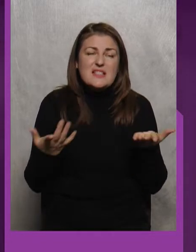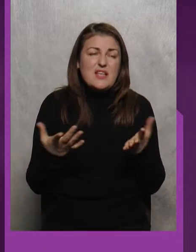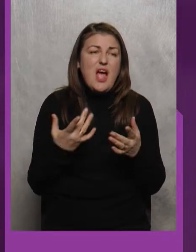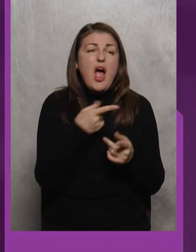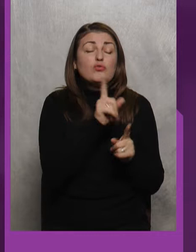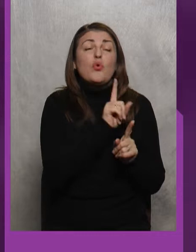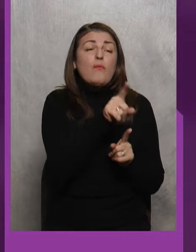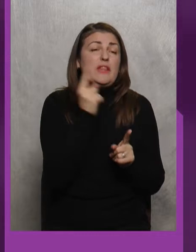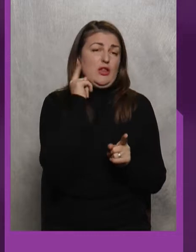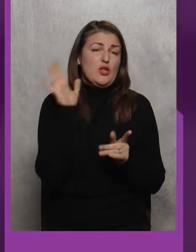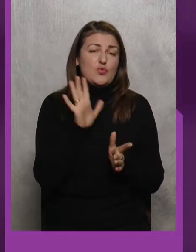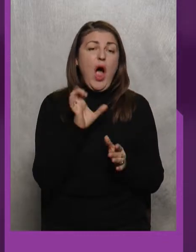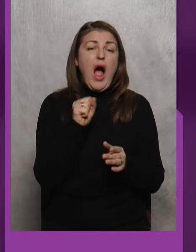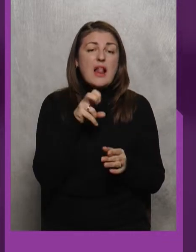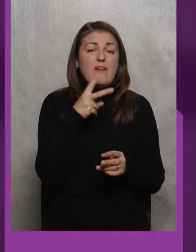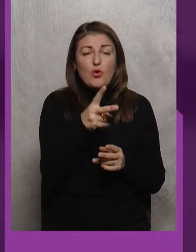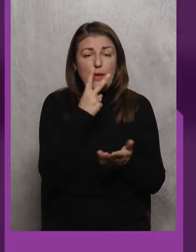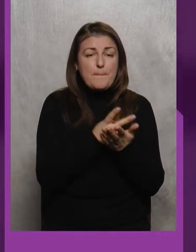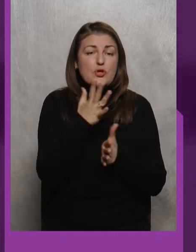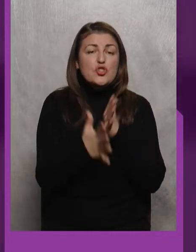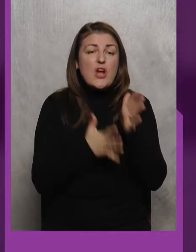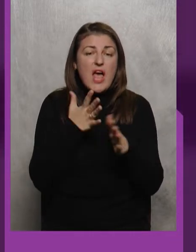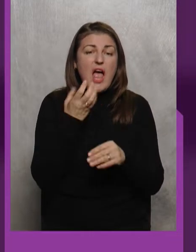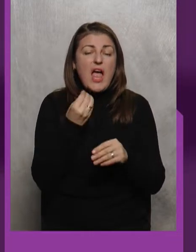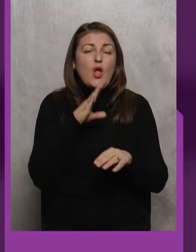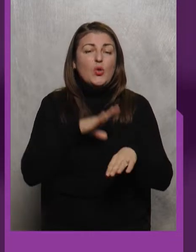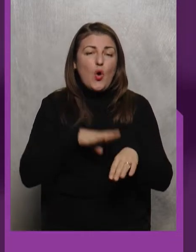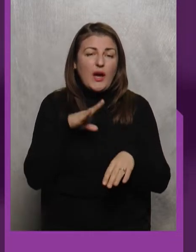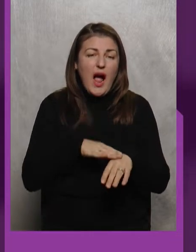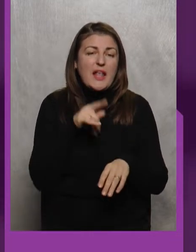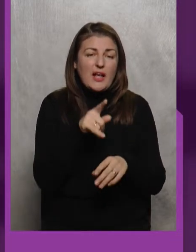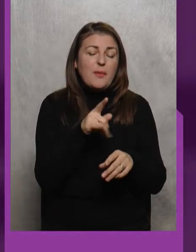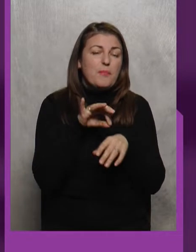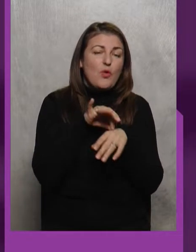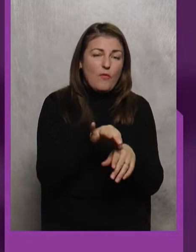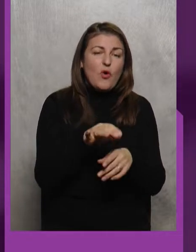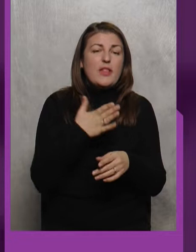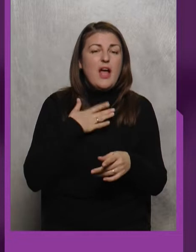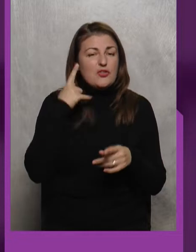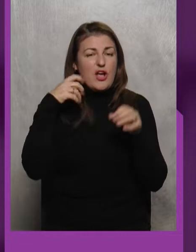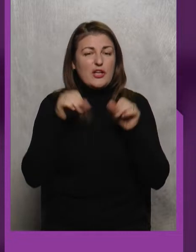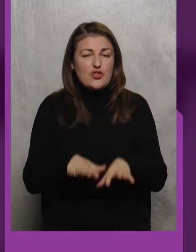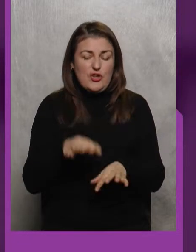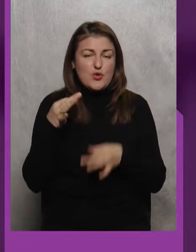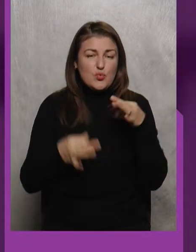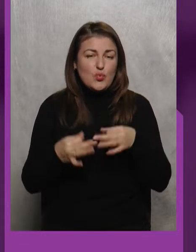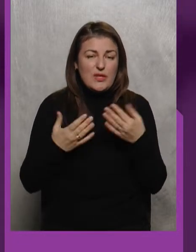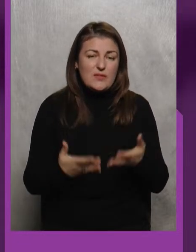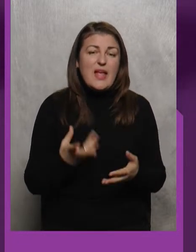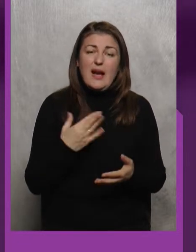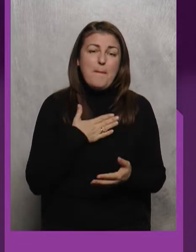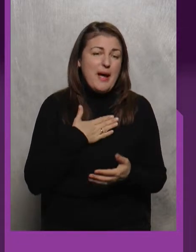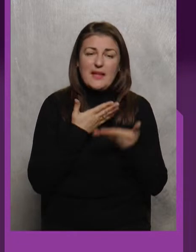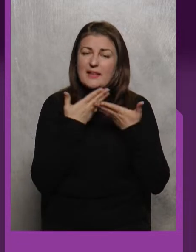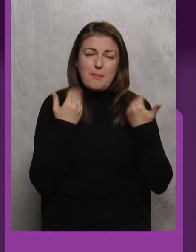чують Але ми Жестами і торканням Доводимо їх наше рішення Судівське Для